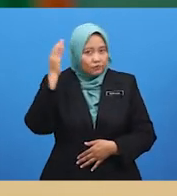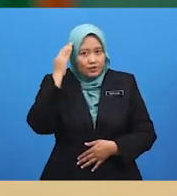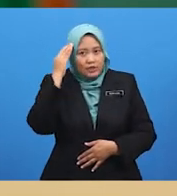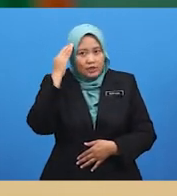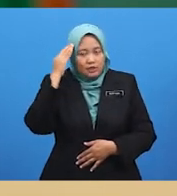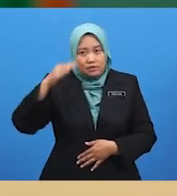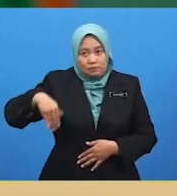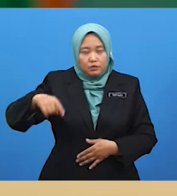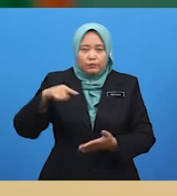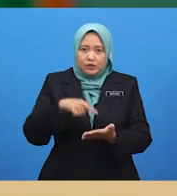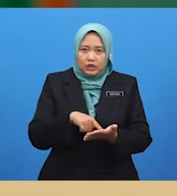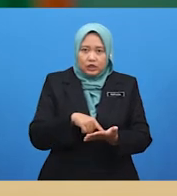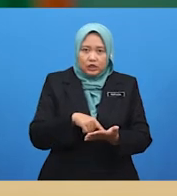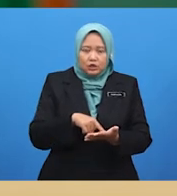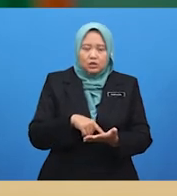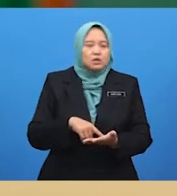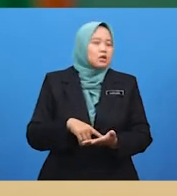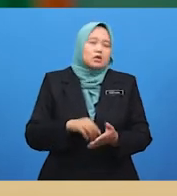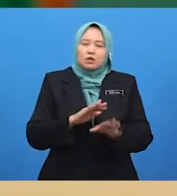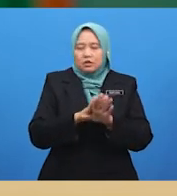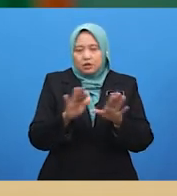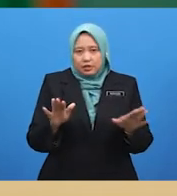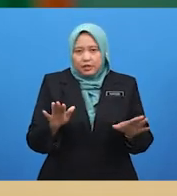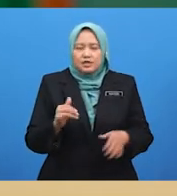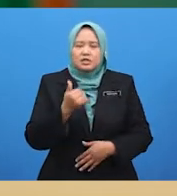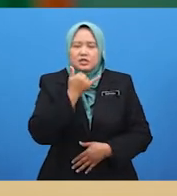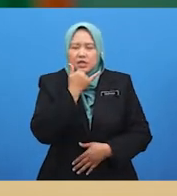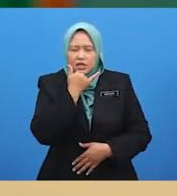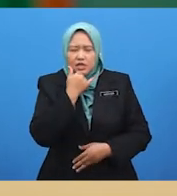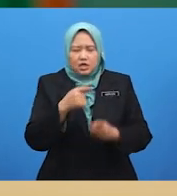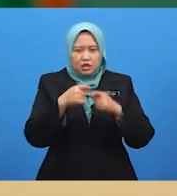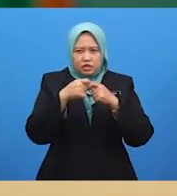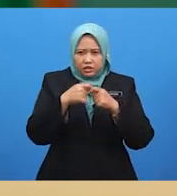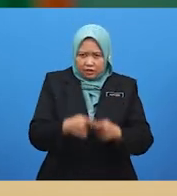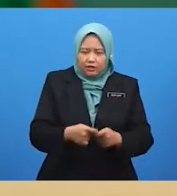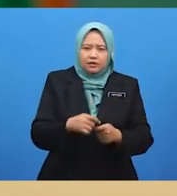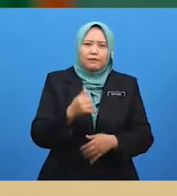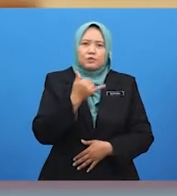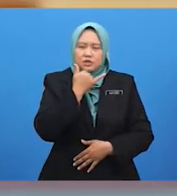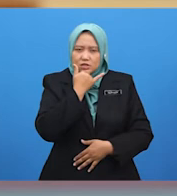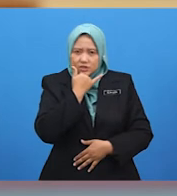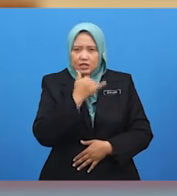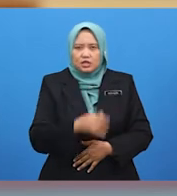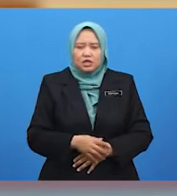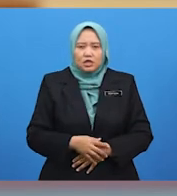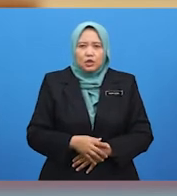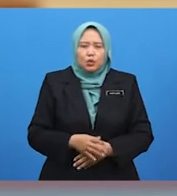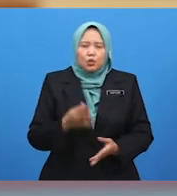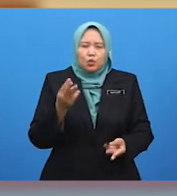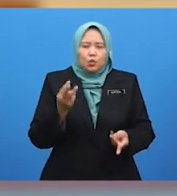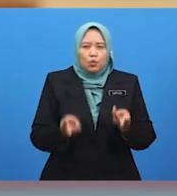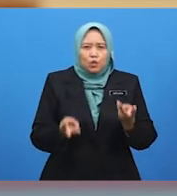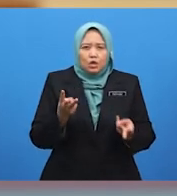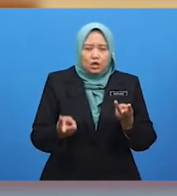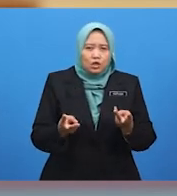Tidak. Salah tetap salah. Walaupun orang yang kita kenal. Kita mesti